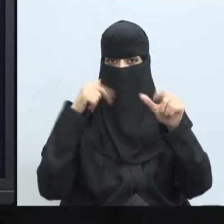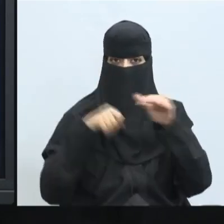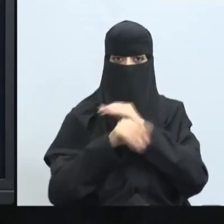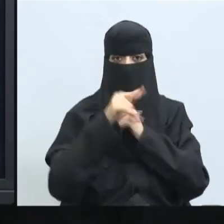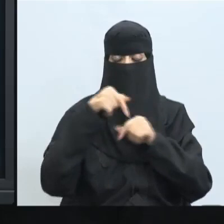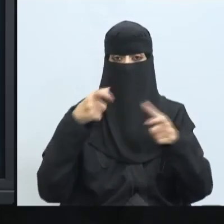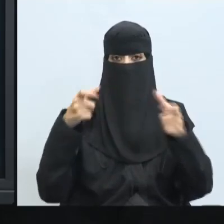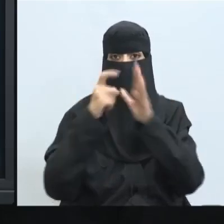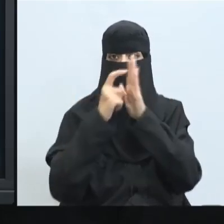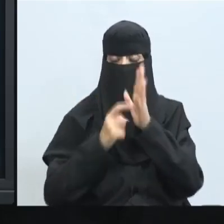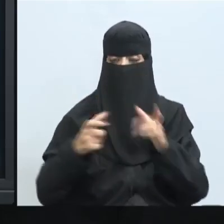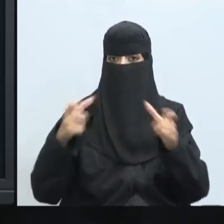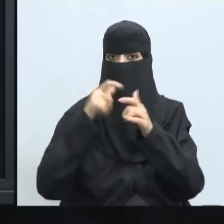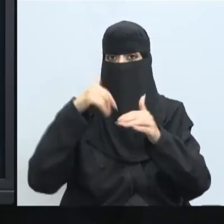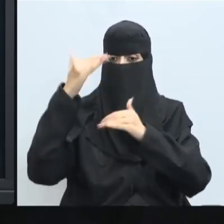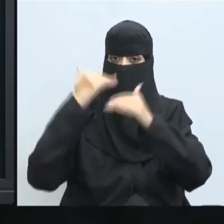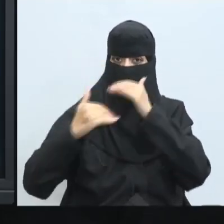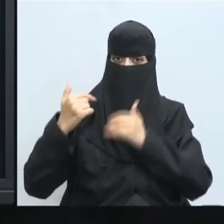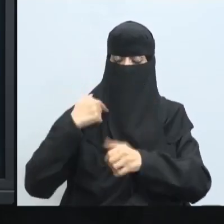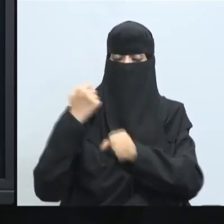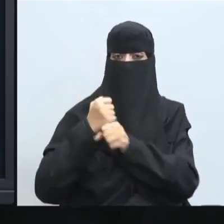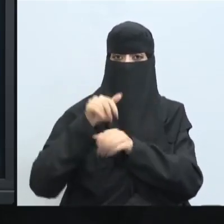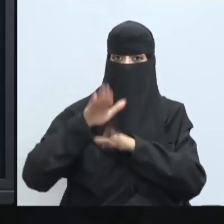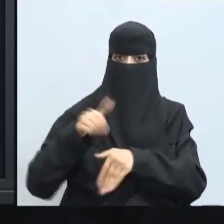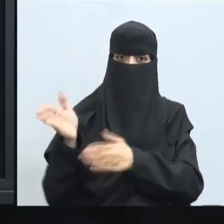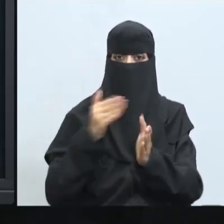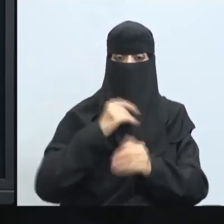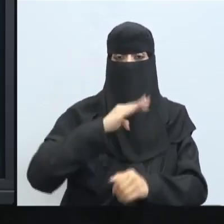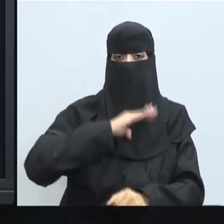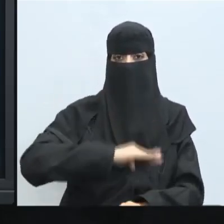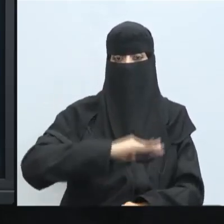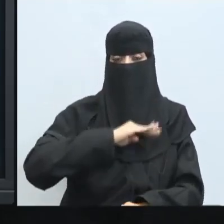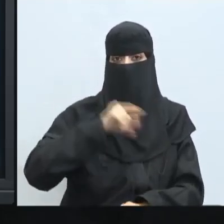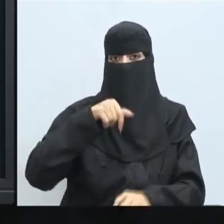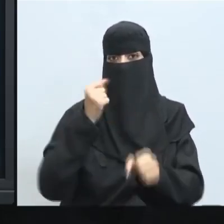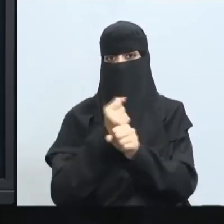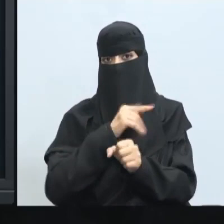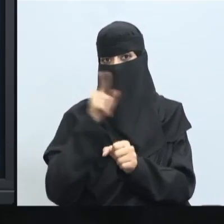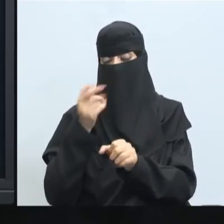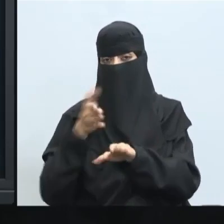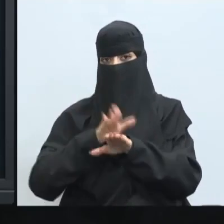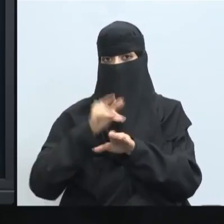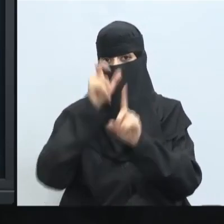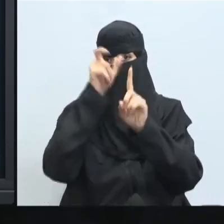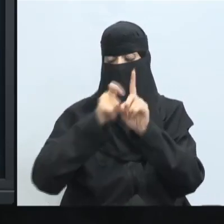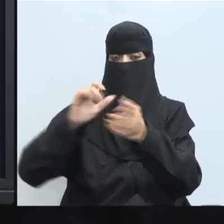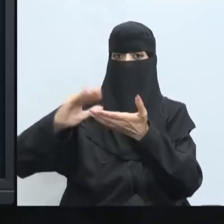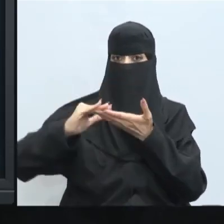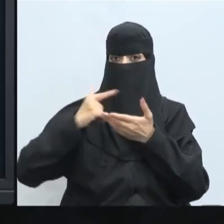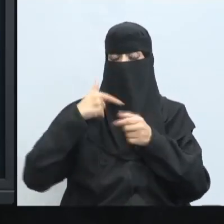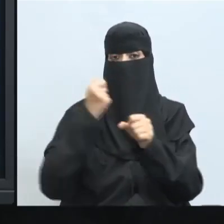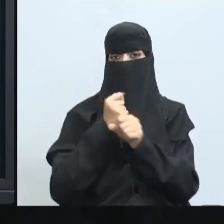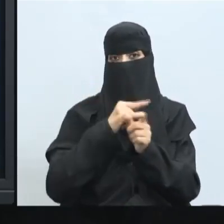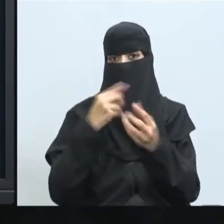كل هذه المهام قد تأتي في آن واحد وتتسبب في ضغط العمل على السكرتير أو من يعمل معه